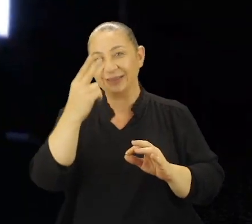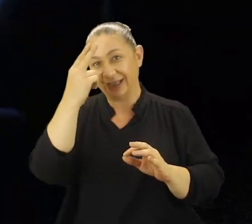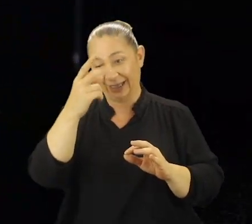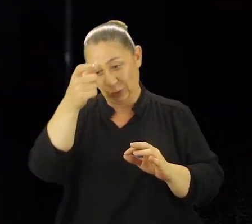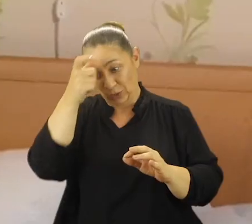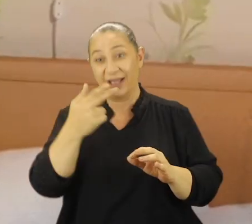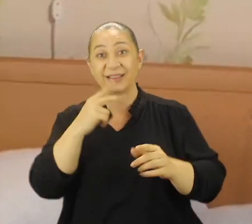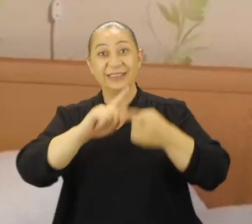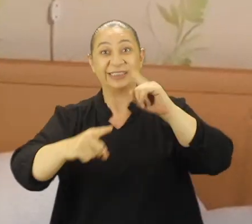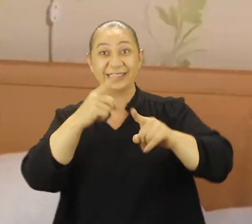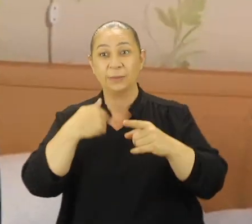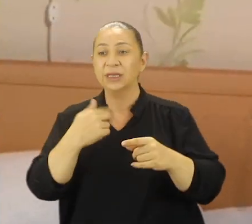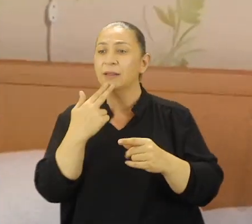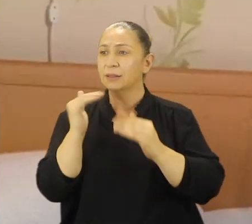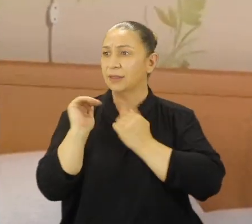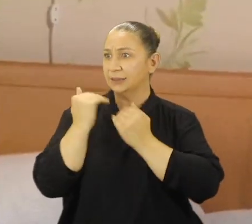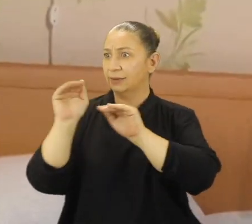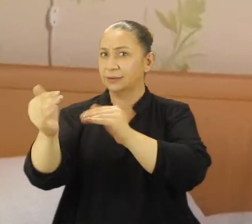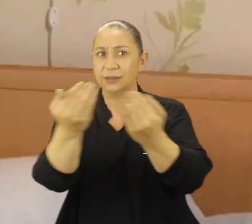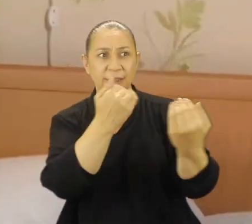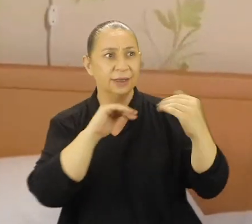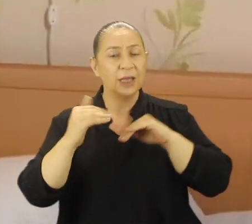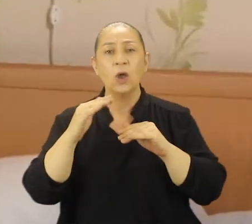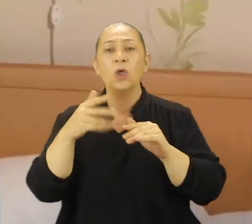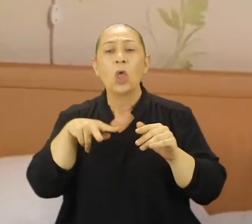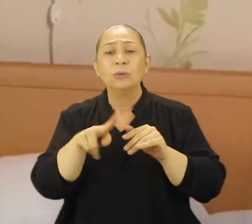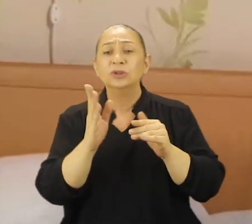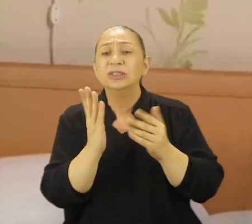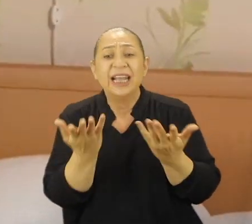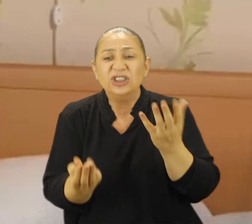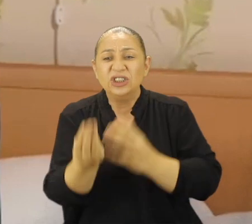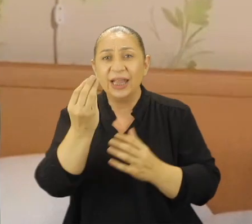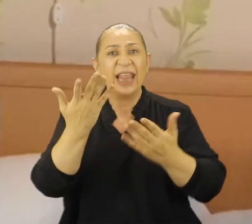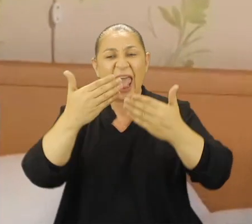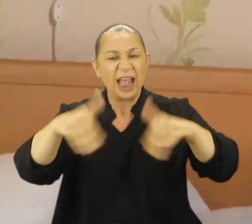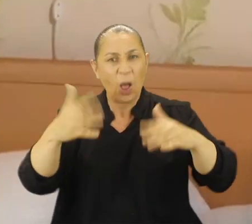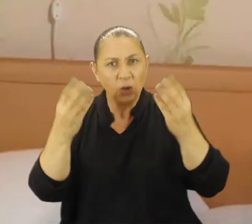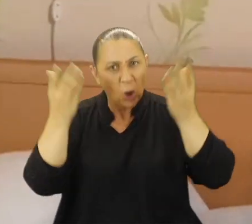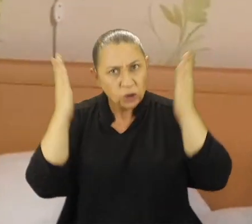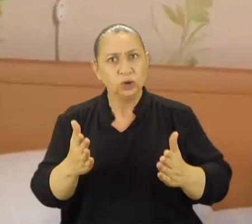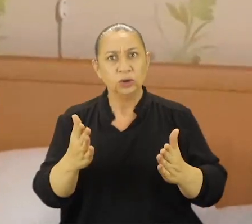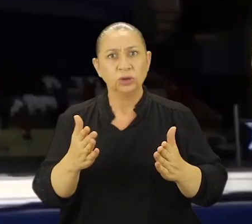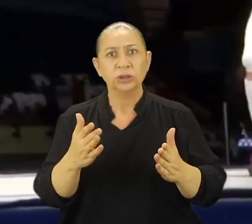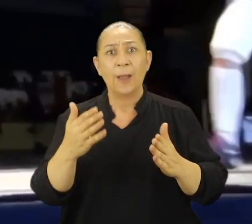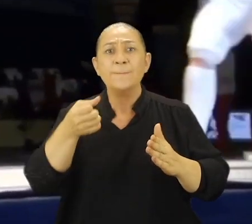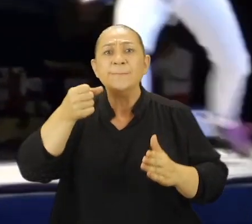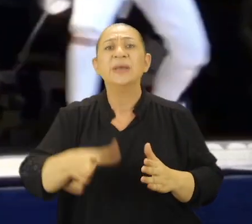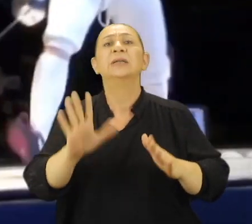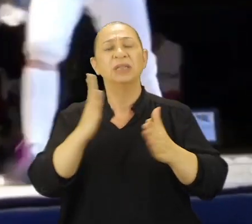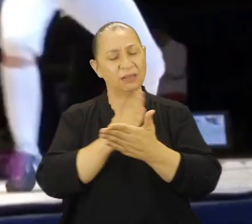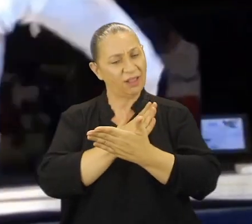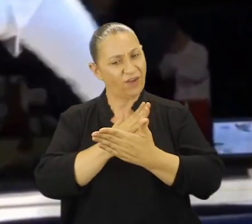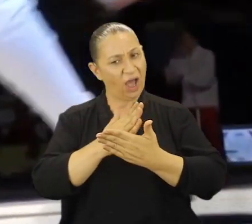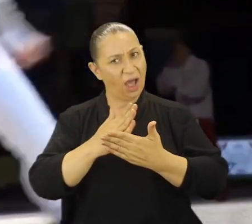kadın kılıççıyım. Biz kadınlar birbirimize destek verdikçe yolumuza ne çıkarsa çıksın, ne engel olursa olsun, pes